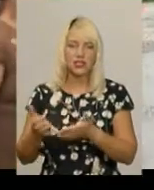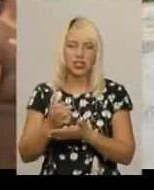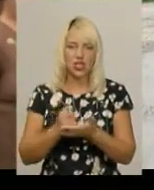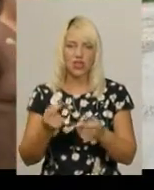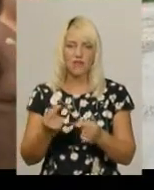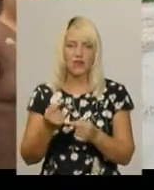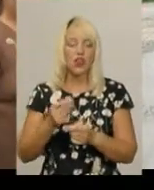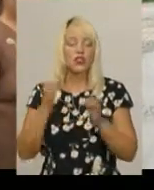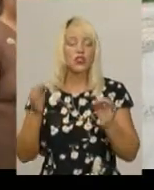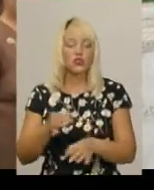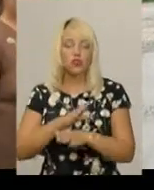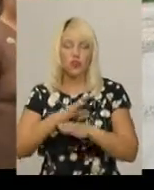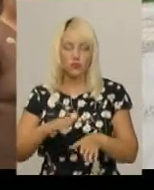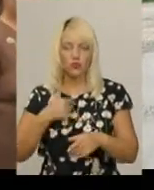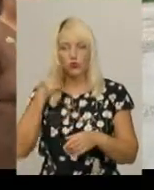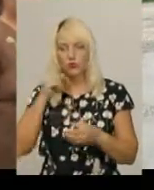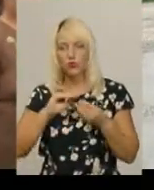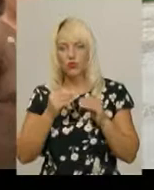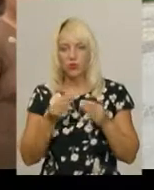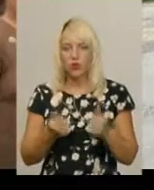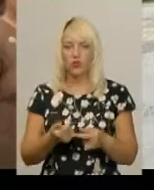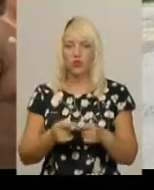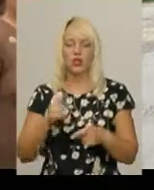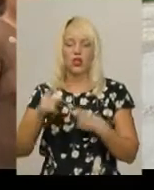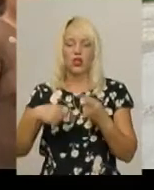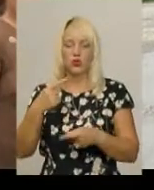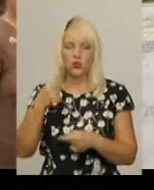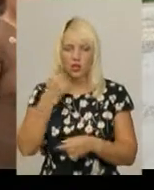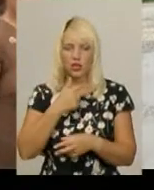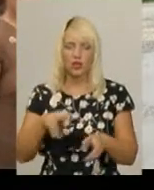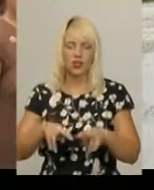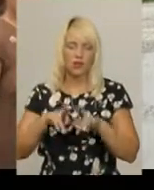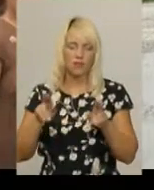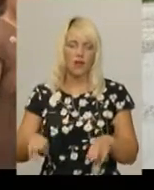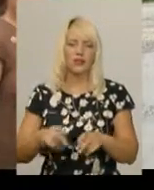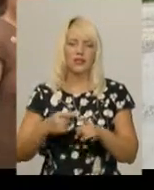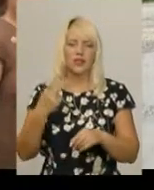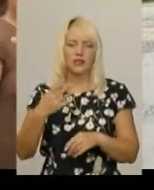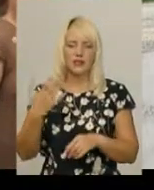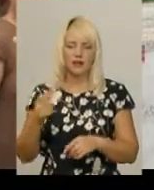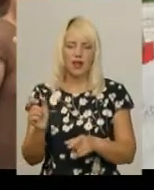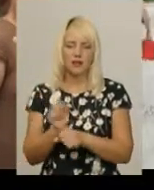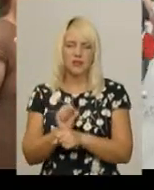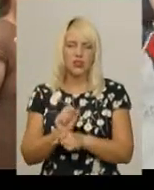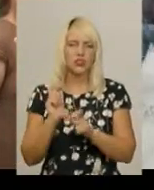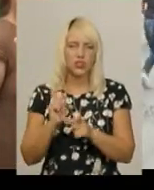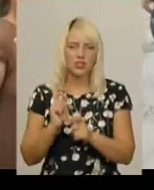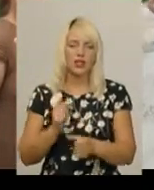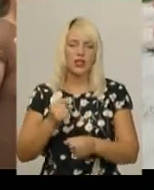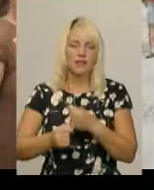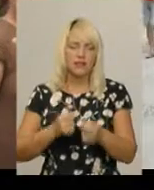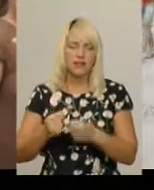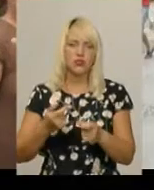було, ми думали, може, проблема з коштами, на другий рік, оп'ять жнива, автомобілі ходять, 20-30 автомобілів жнива, дорога руйнується, хати